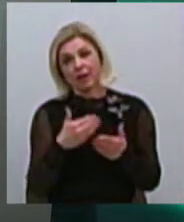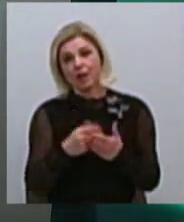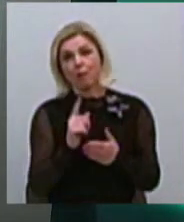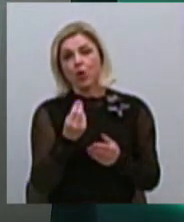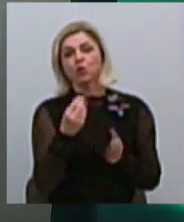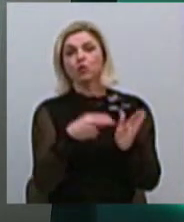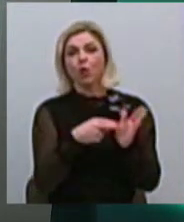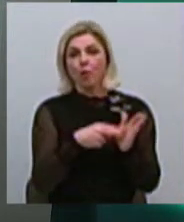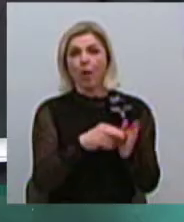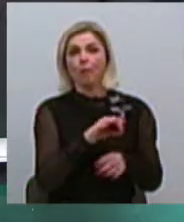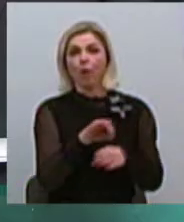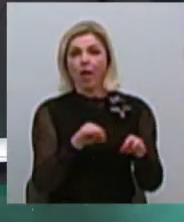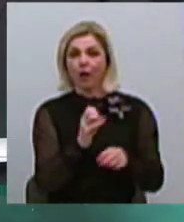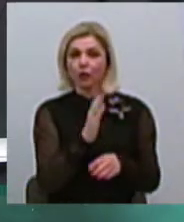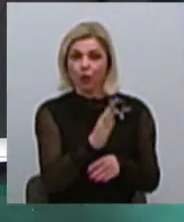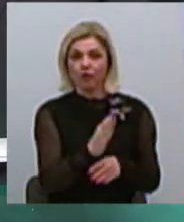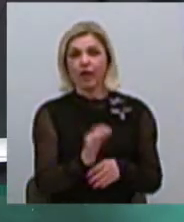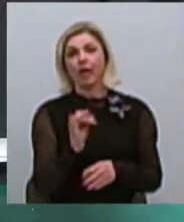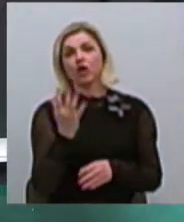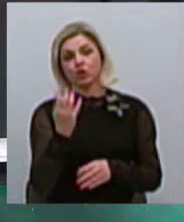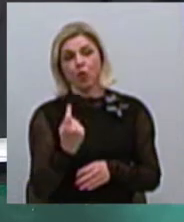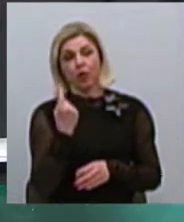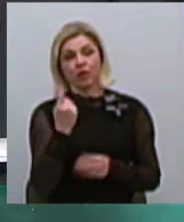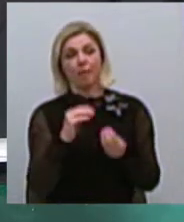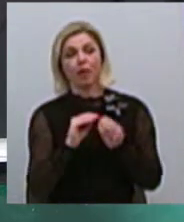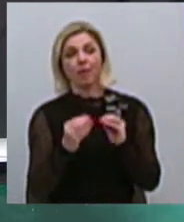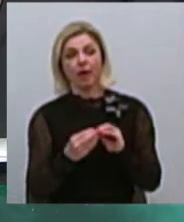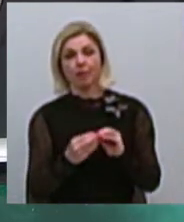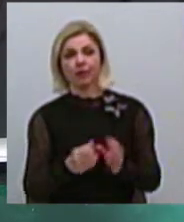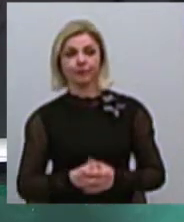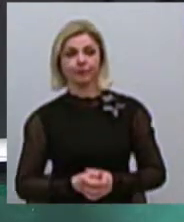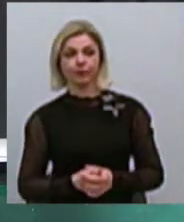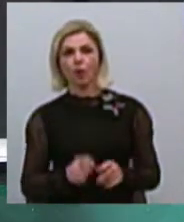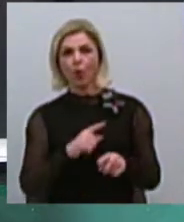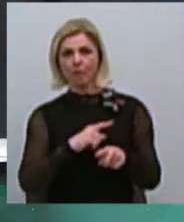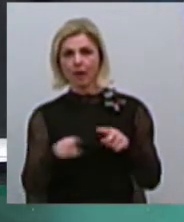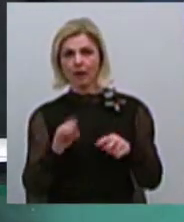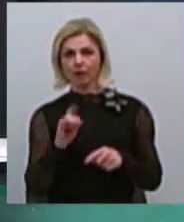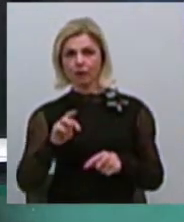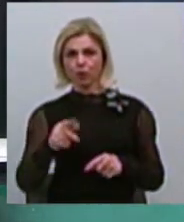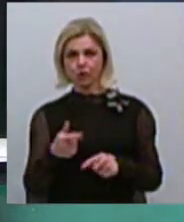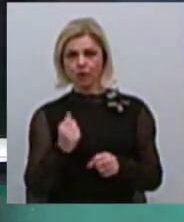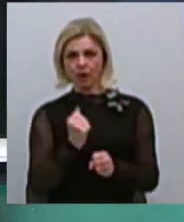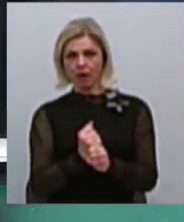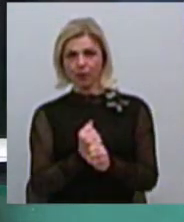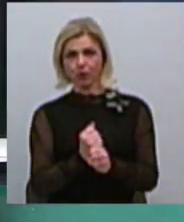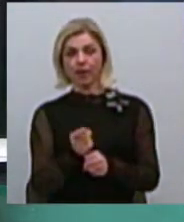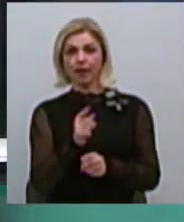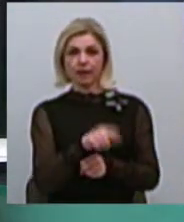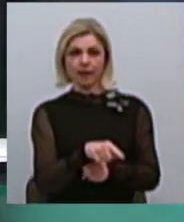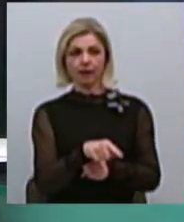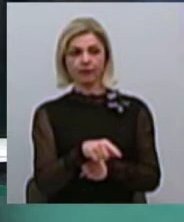проєктов. Значить, ще одна проблема – це оперативність роботи тех,